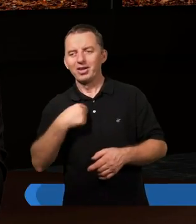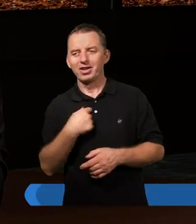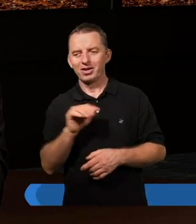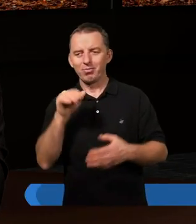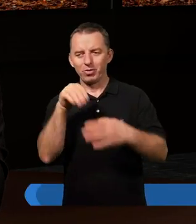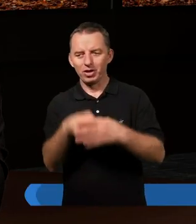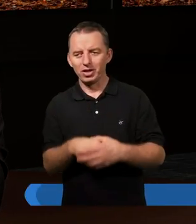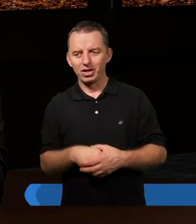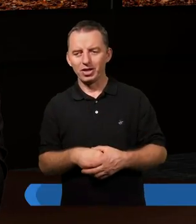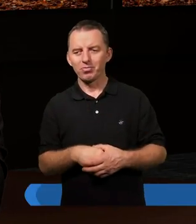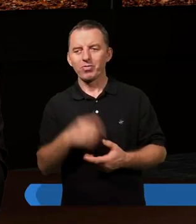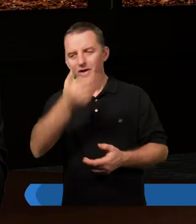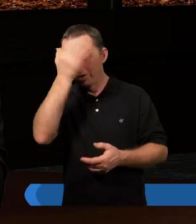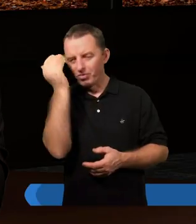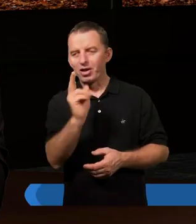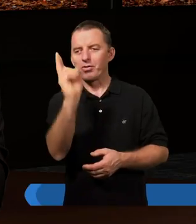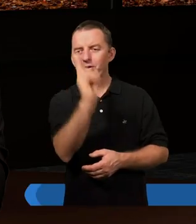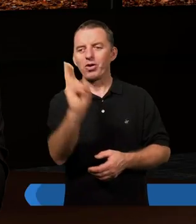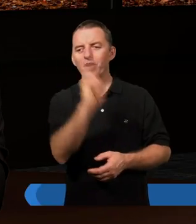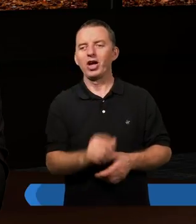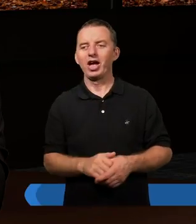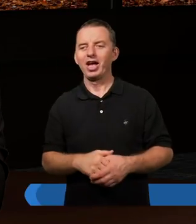Pawła, tylko raczej nie wiadomo kogo.